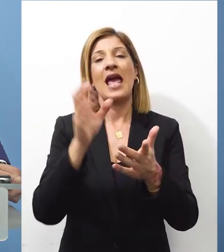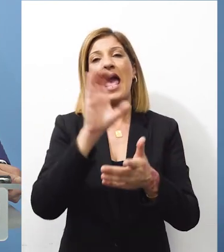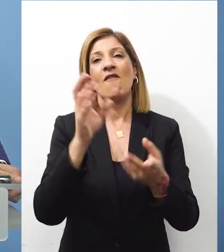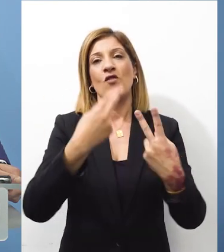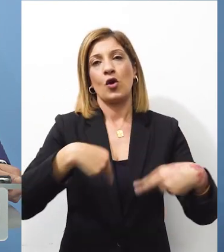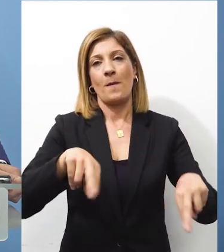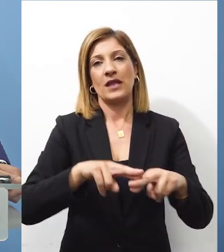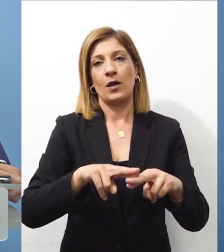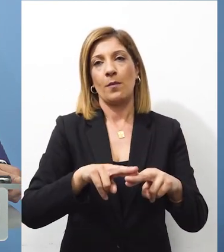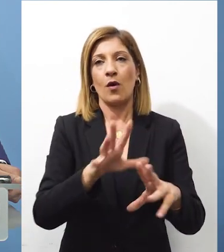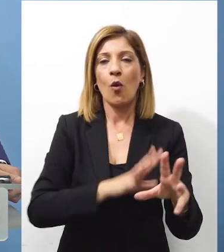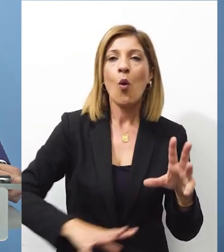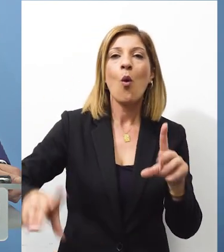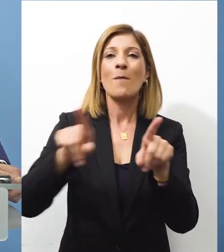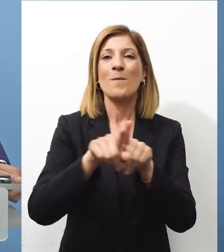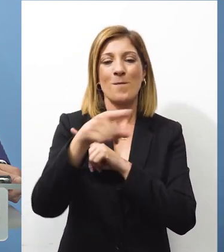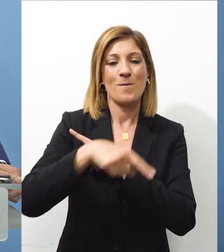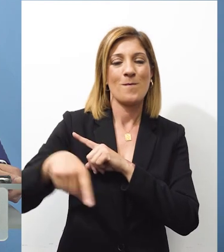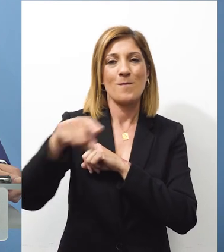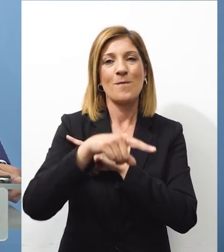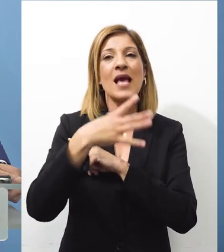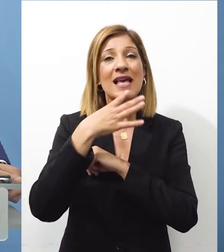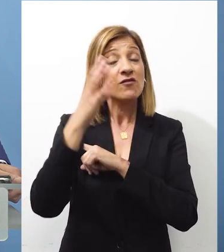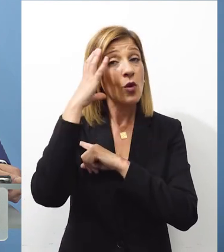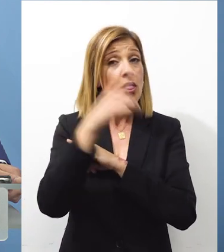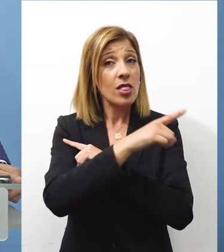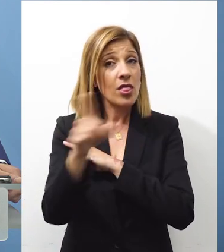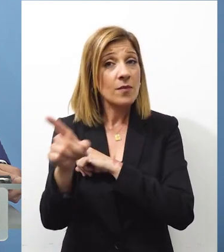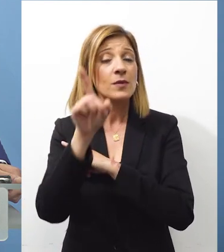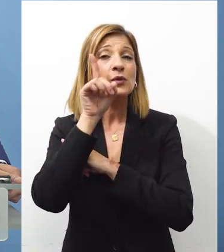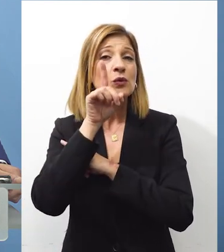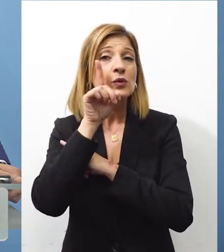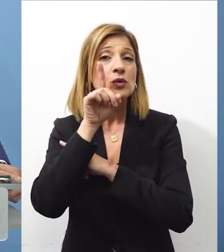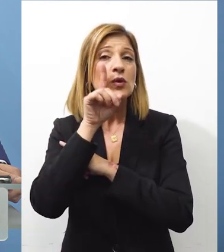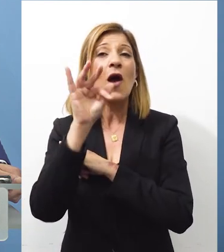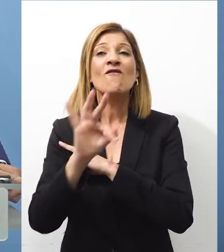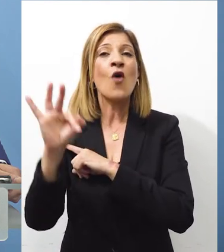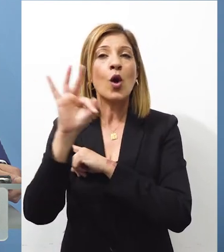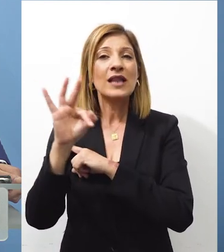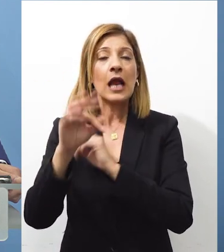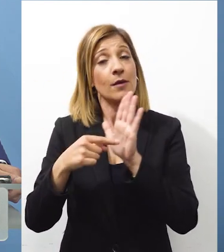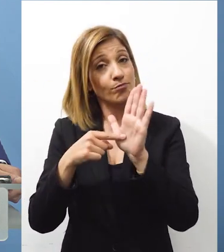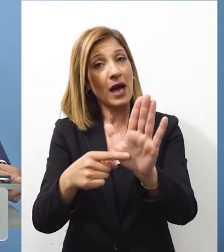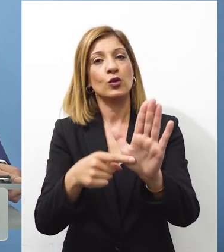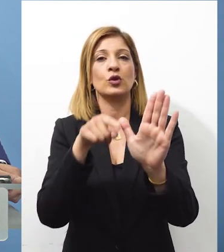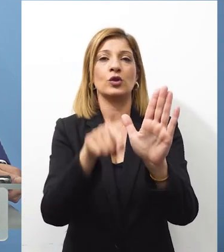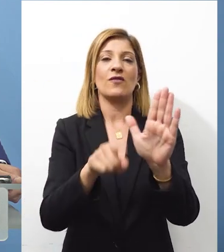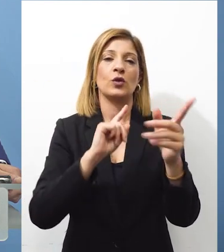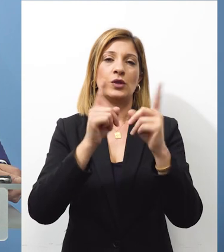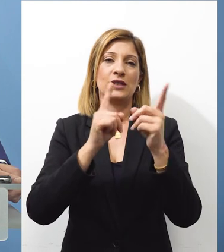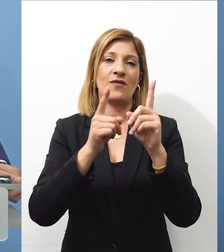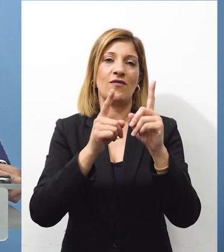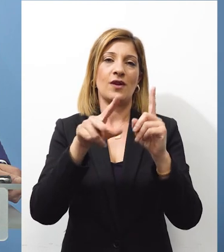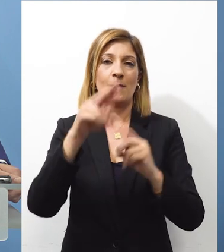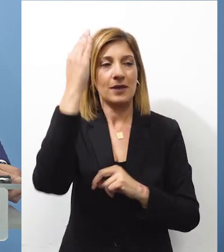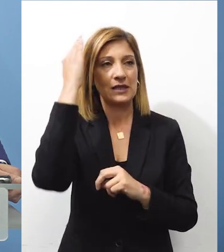Είναι πακέτο το οποίο παρουσιάζει η Ευρωπαϊκή Επιτροπή γι' αυτό αν θυμάστε και είναι η κυρία Φόντερ Λάιν η οποία παρουσίασε αυτό το πακέτο στη σύναψη συμφωνίας με